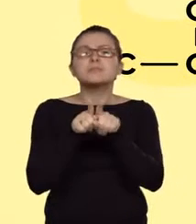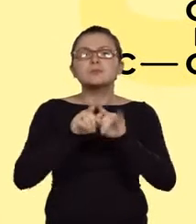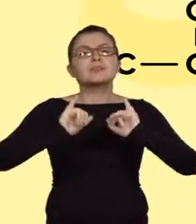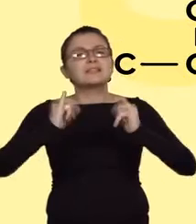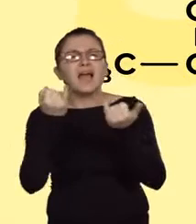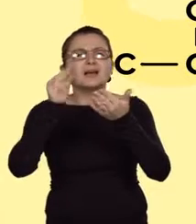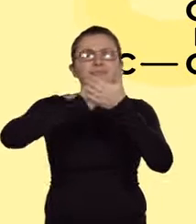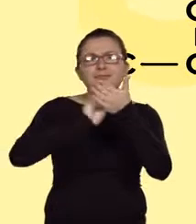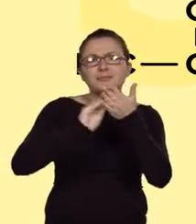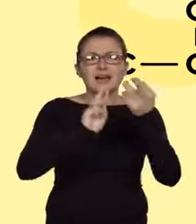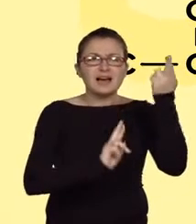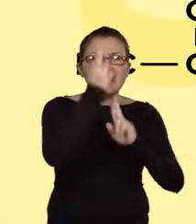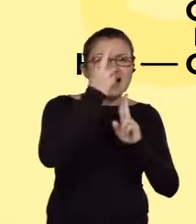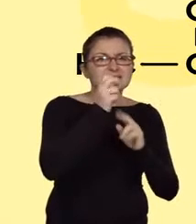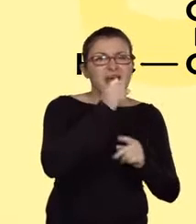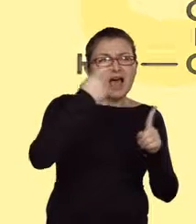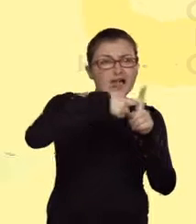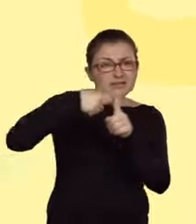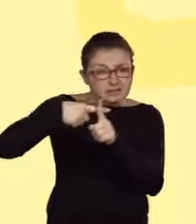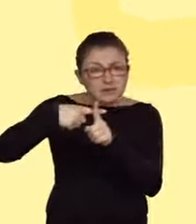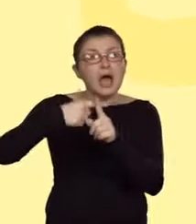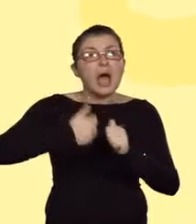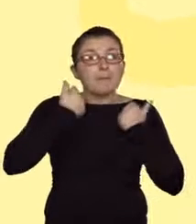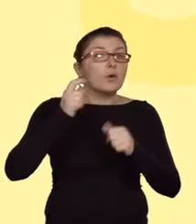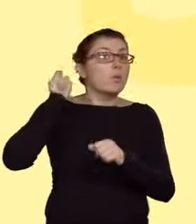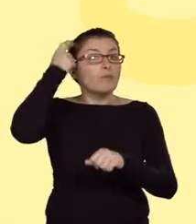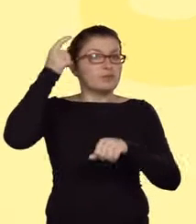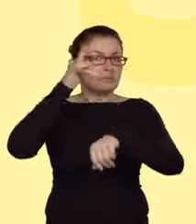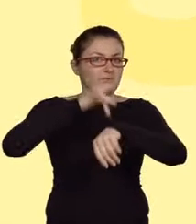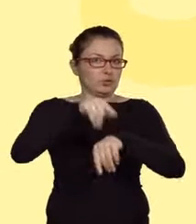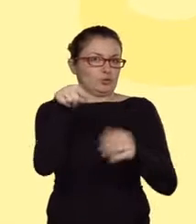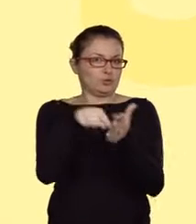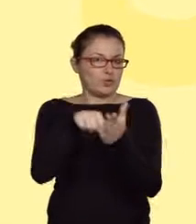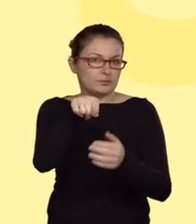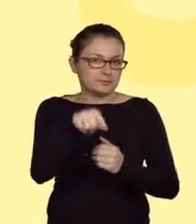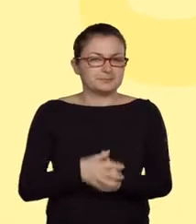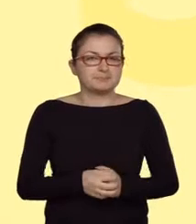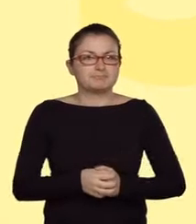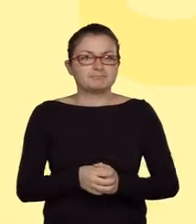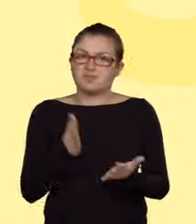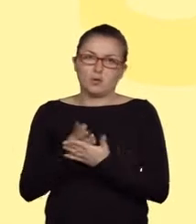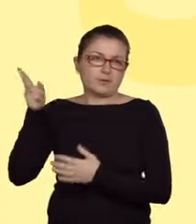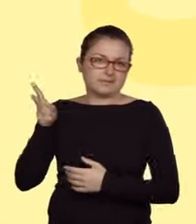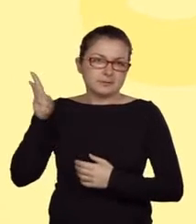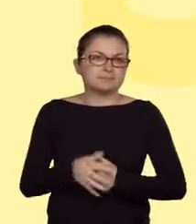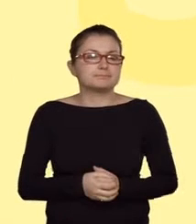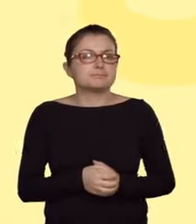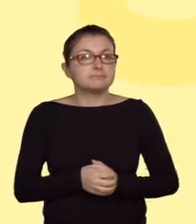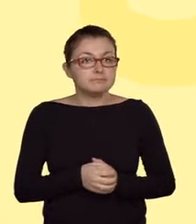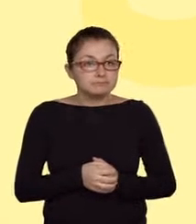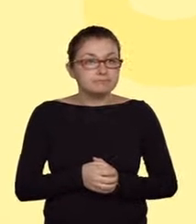2-bromo-2-metylobutan. Podobne rozważania należy przeprowadzić dla reakcji substytucji.